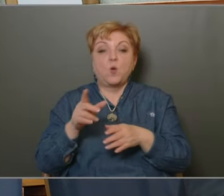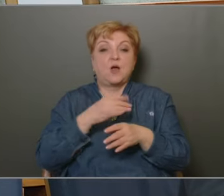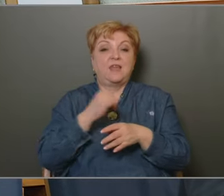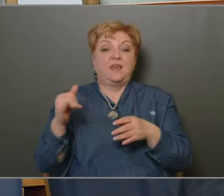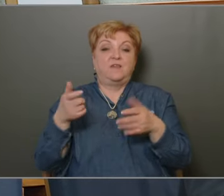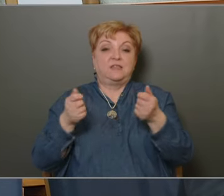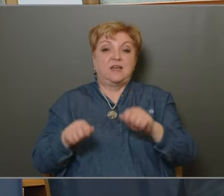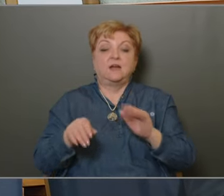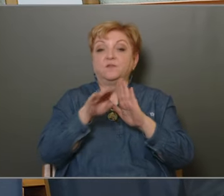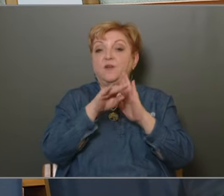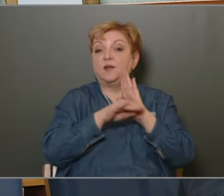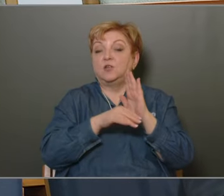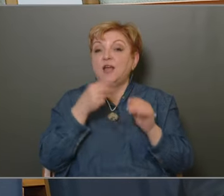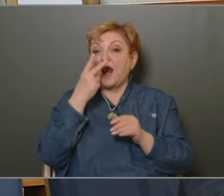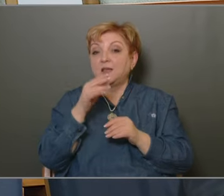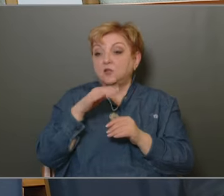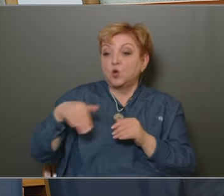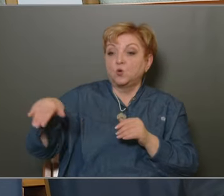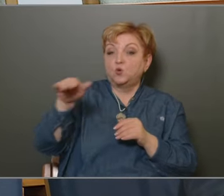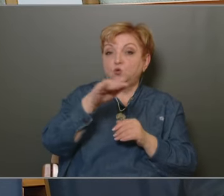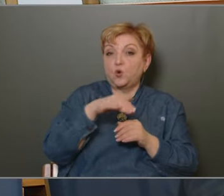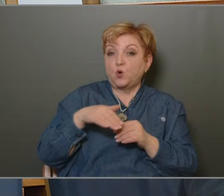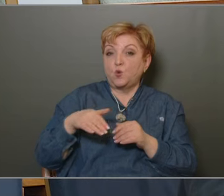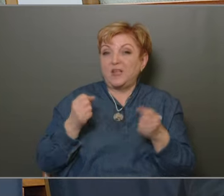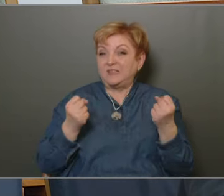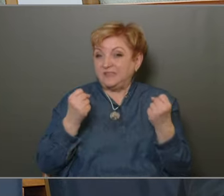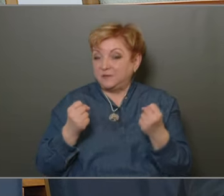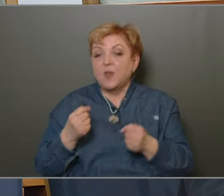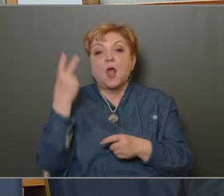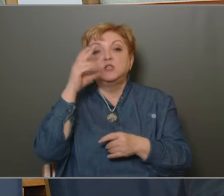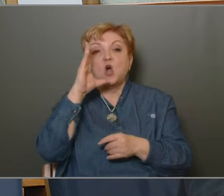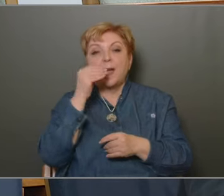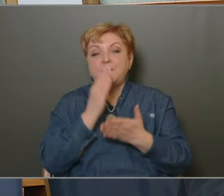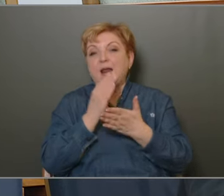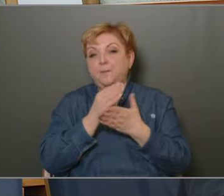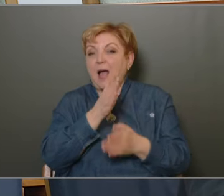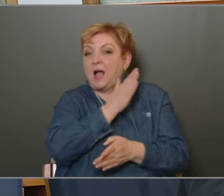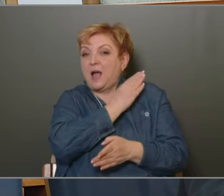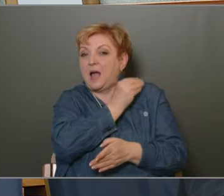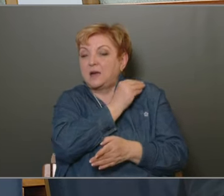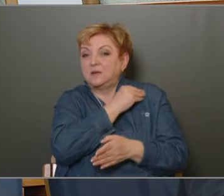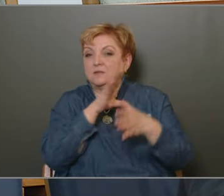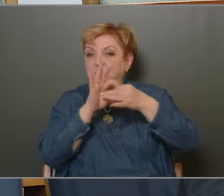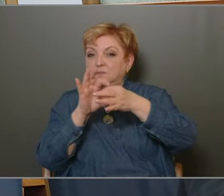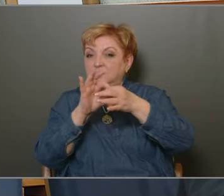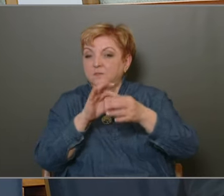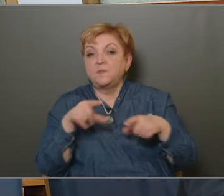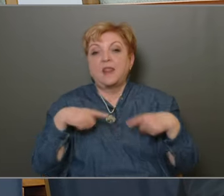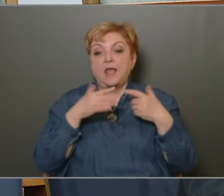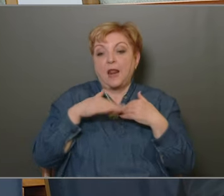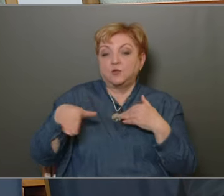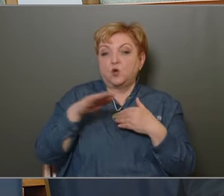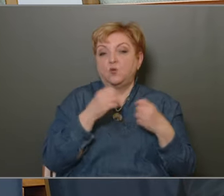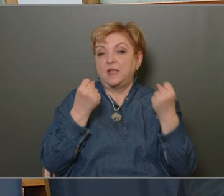évet zárt, melyben a feladatállátás külső körülményei tovább nehezettek. Szakemberek már korábban emlékeztettek arra az összefüggésre, amely az